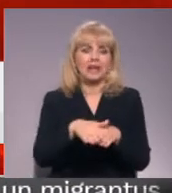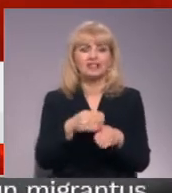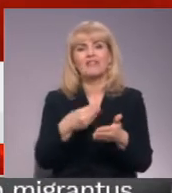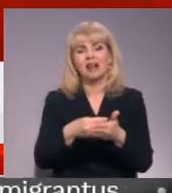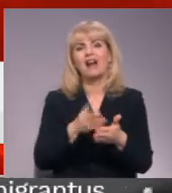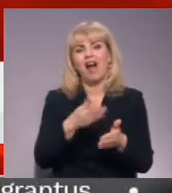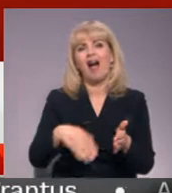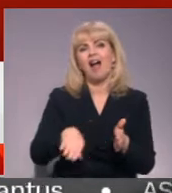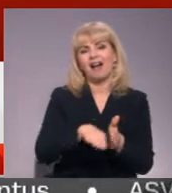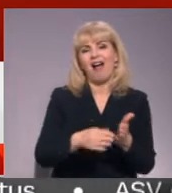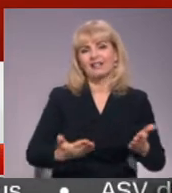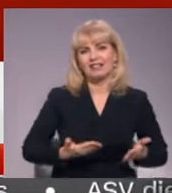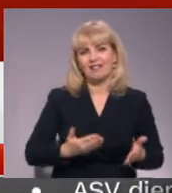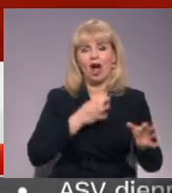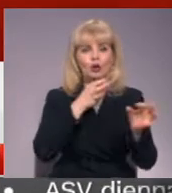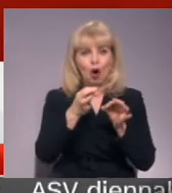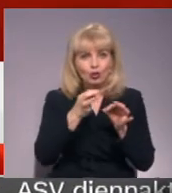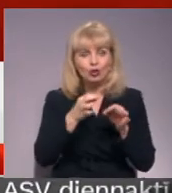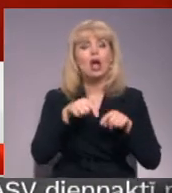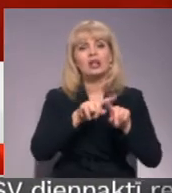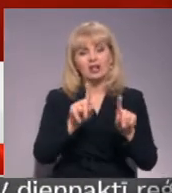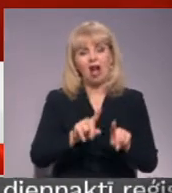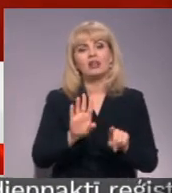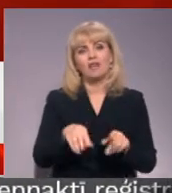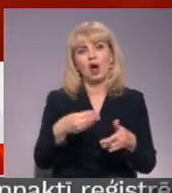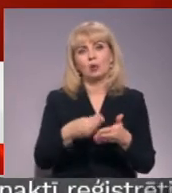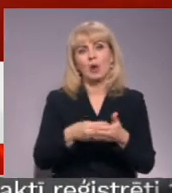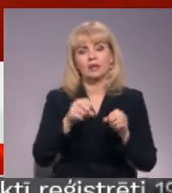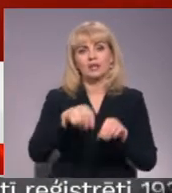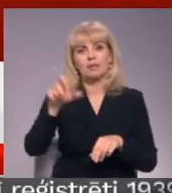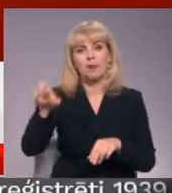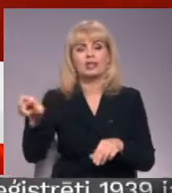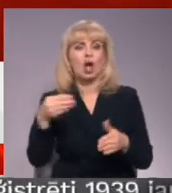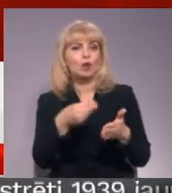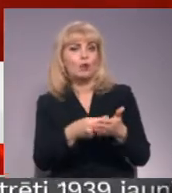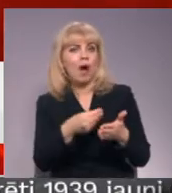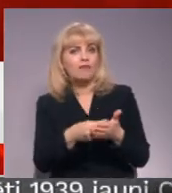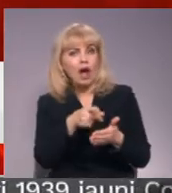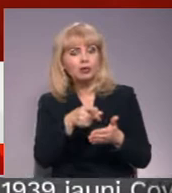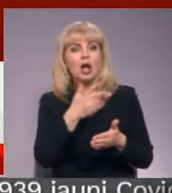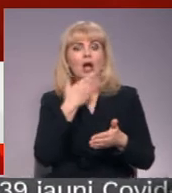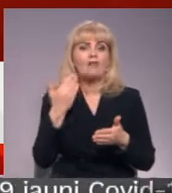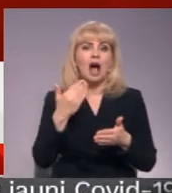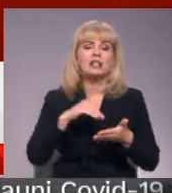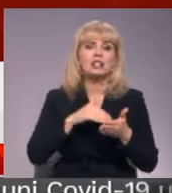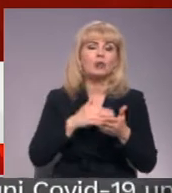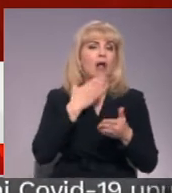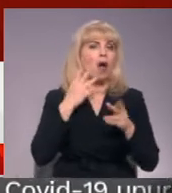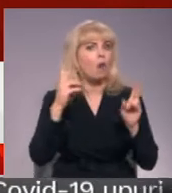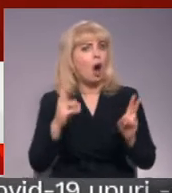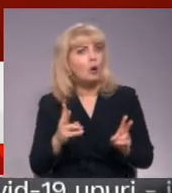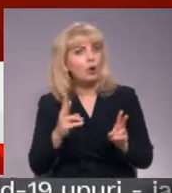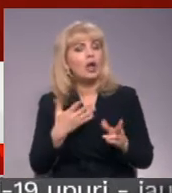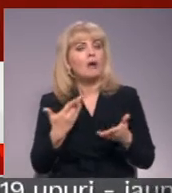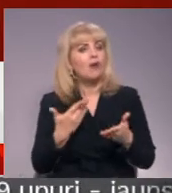konsultācijām, tomēr tās var lieti noderēt, lai speciālisti novērtētu vai situāciju nav akūtu un neprasa neatliekamo